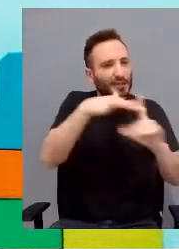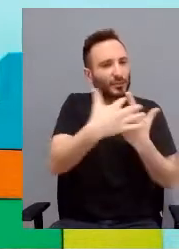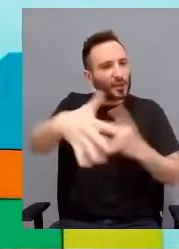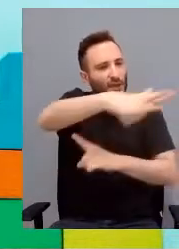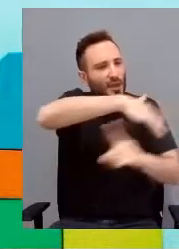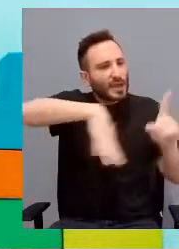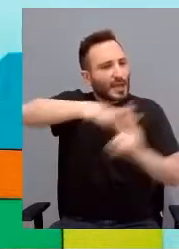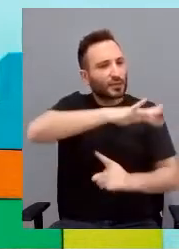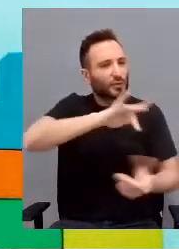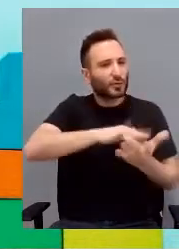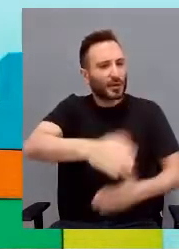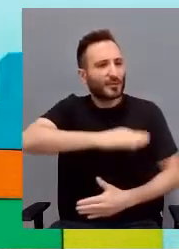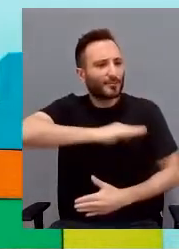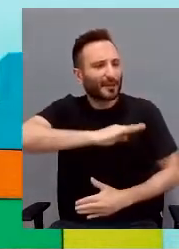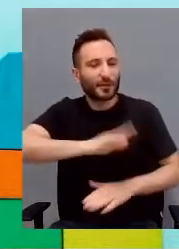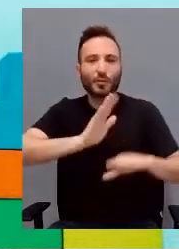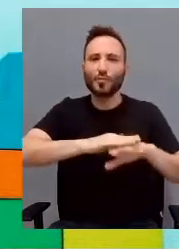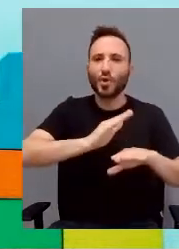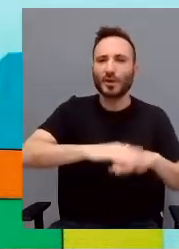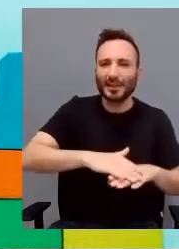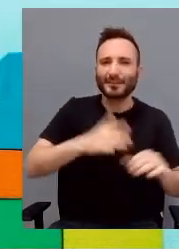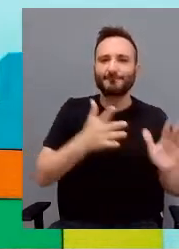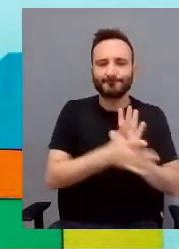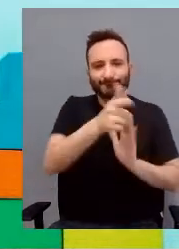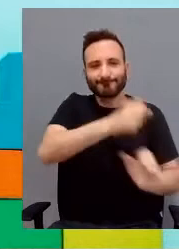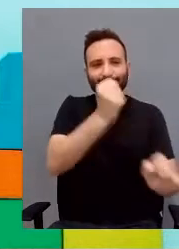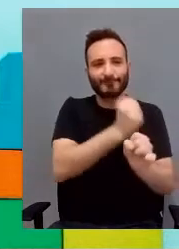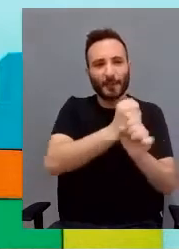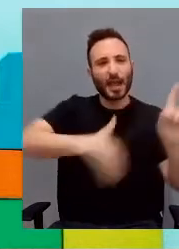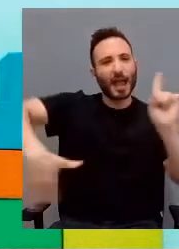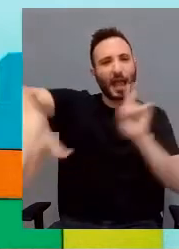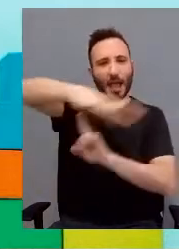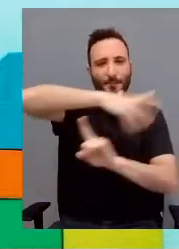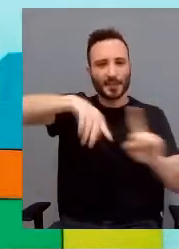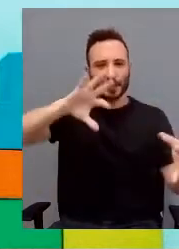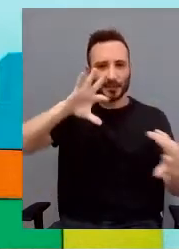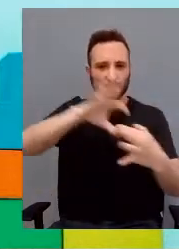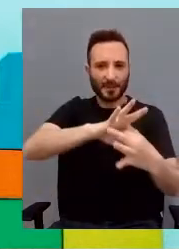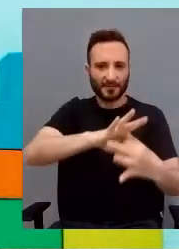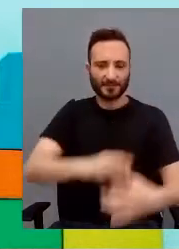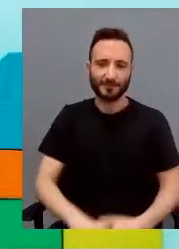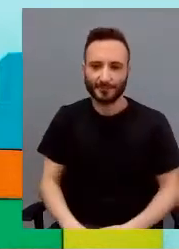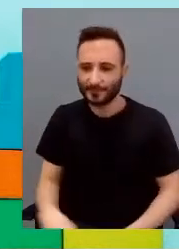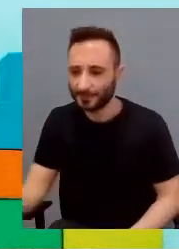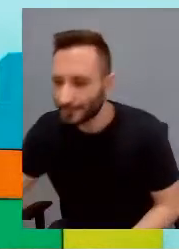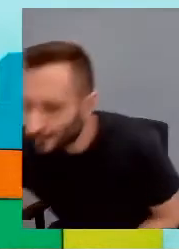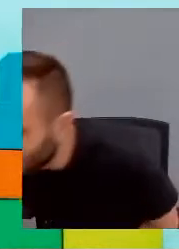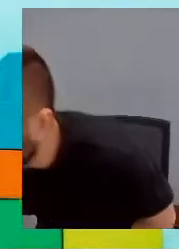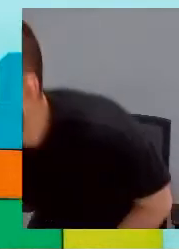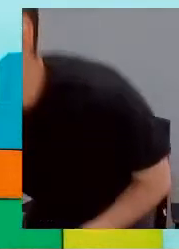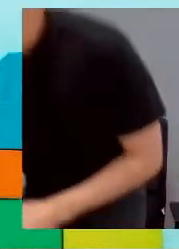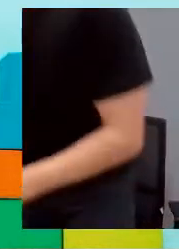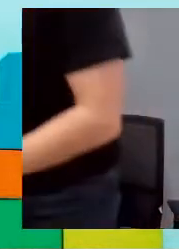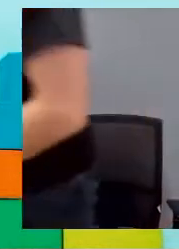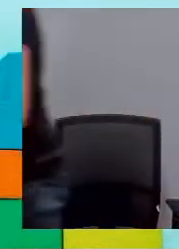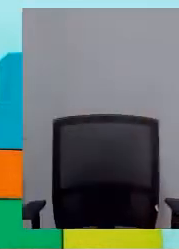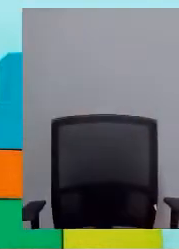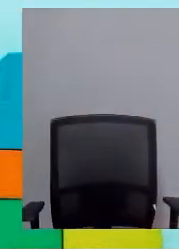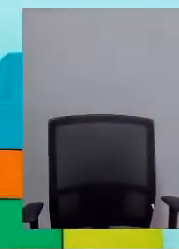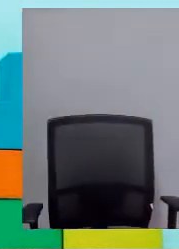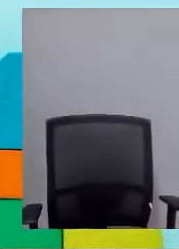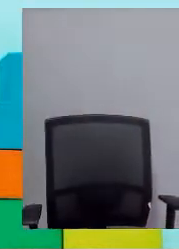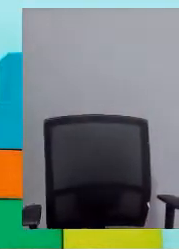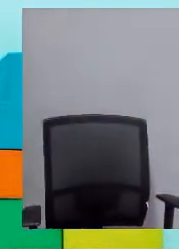previene dei stimoli e si trabaja sobre l'ambiente. Ecco, grande importanza all'interno della